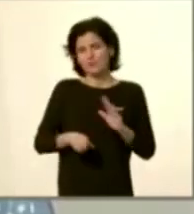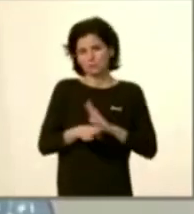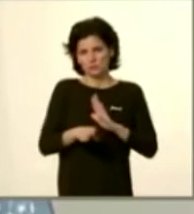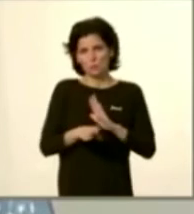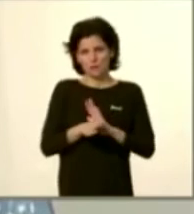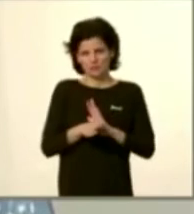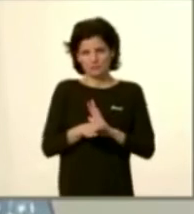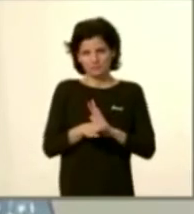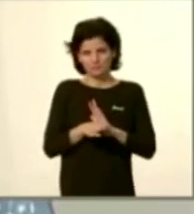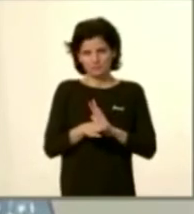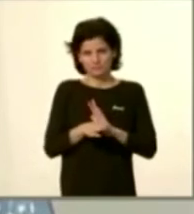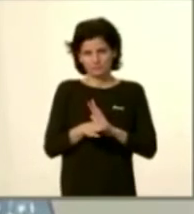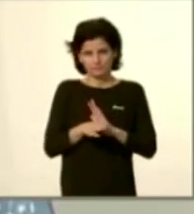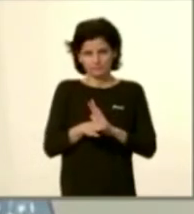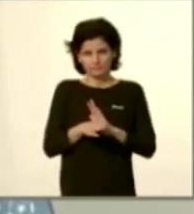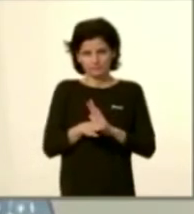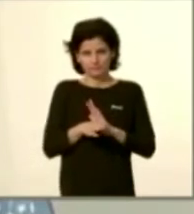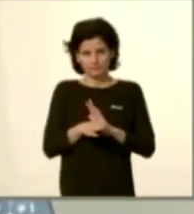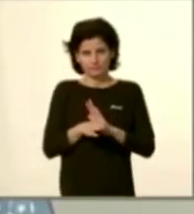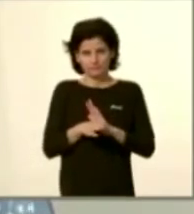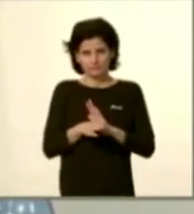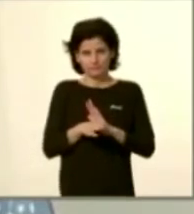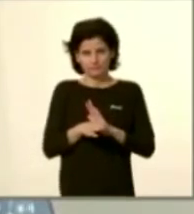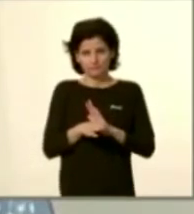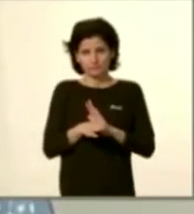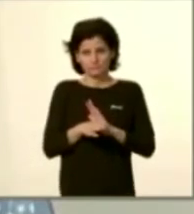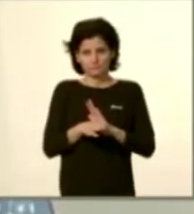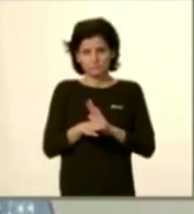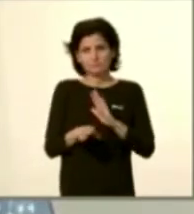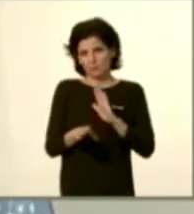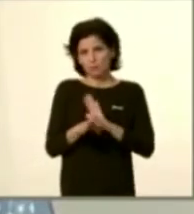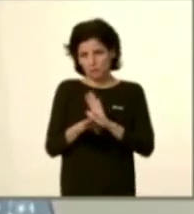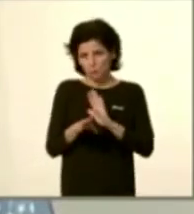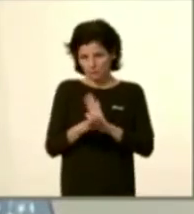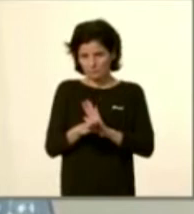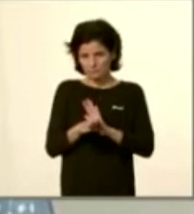majoritàriament, globalment, globalment, hem de